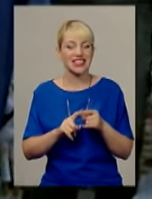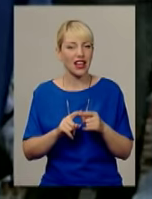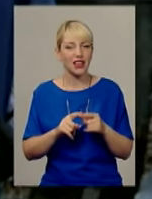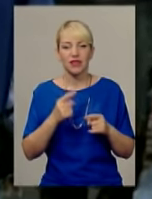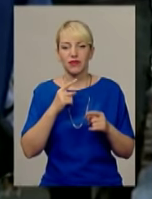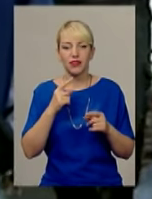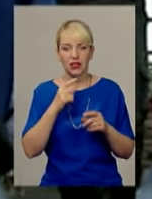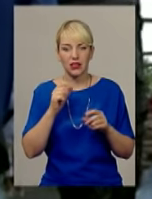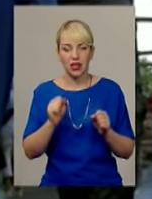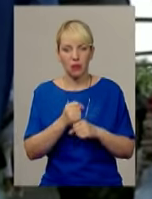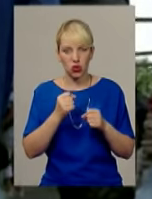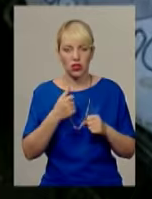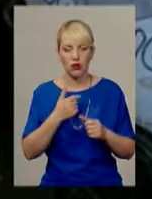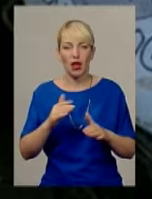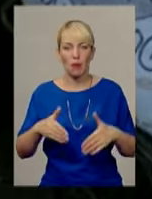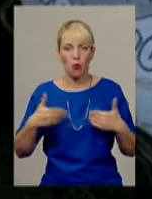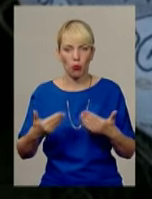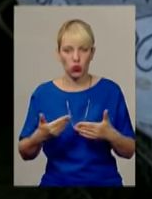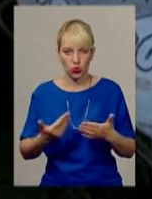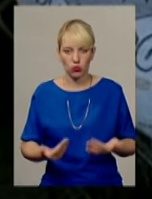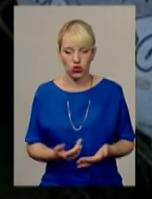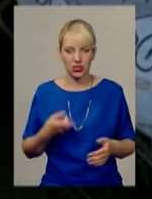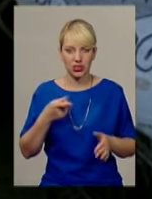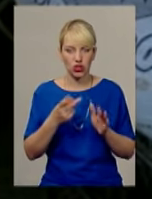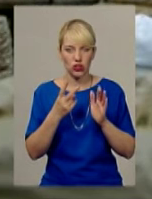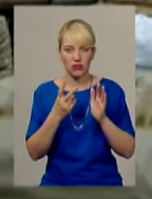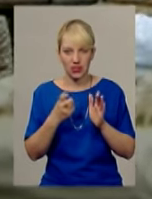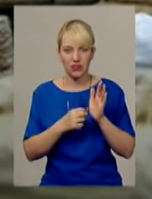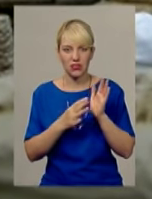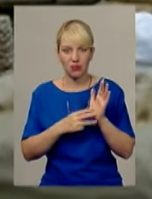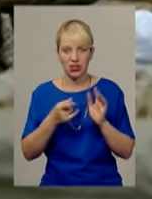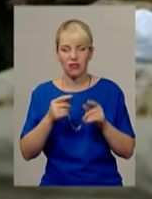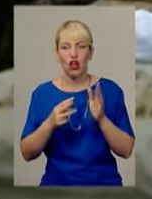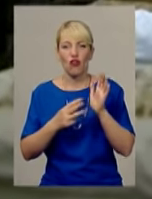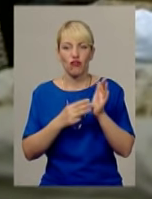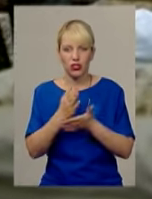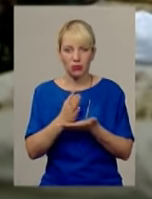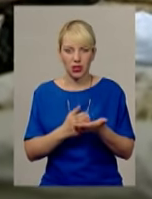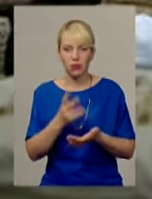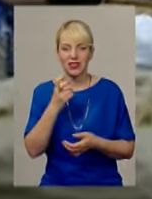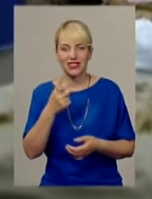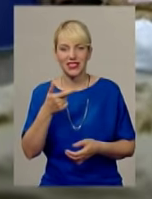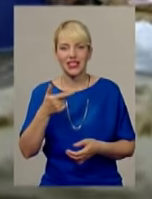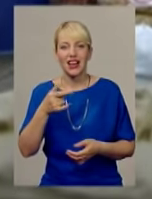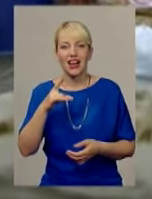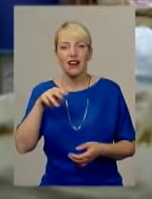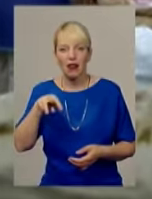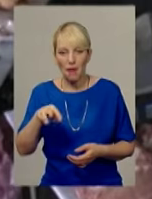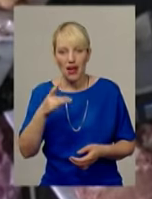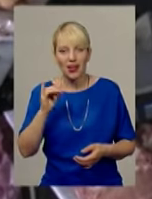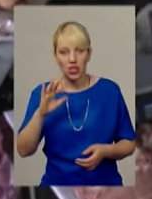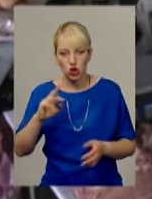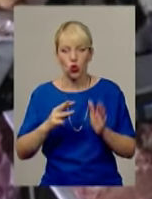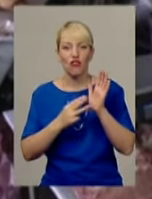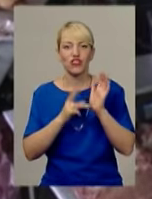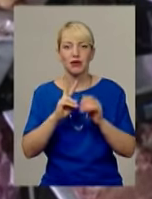місяць нам пропонують за 1218 гривень. А це 8 буханок хліба, 200 грамів рису, 8 кілограмів картоплі, 700